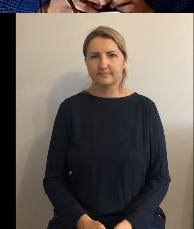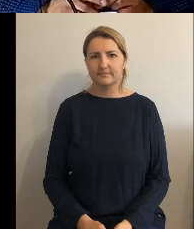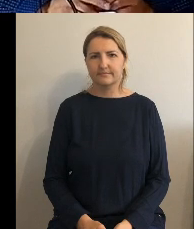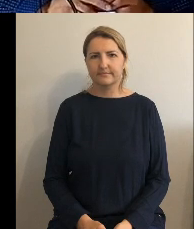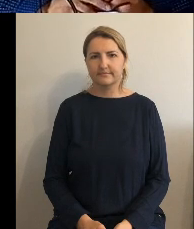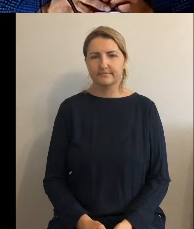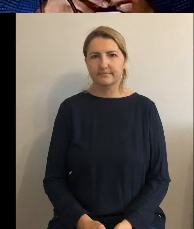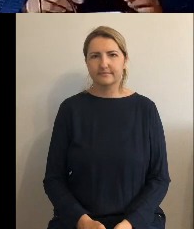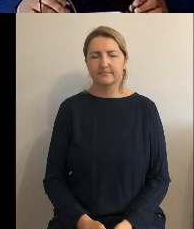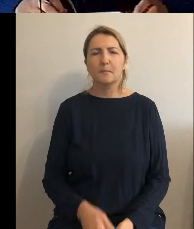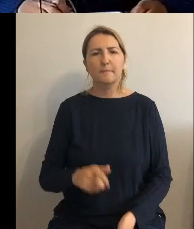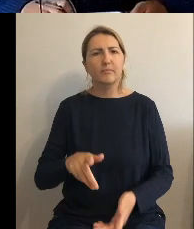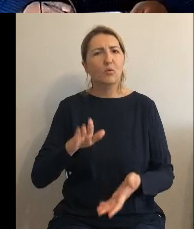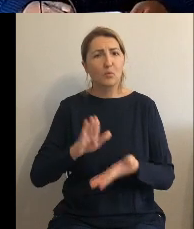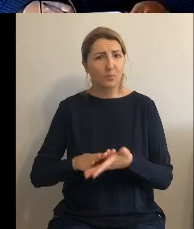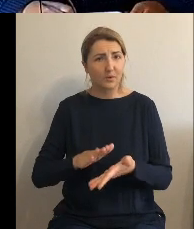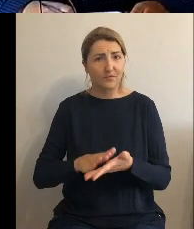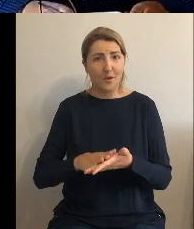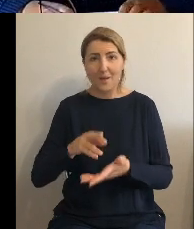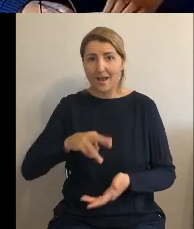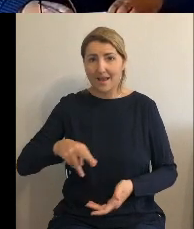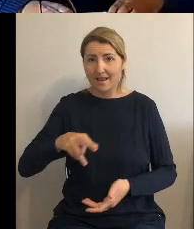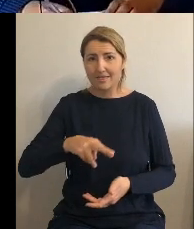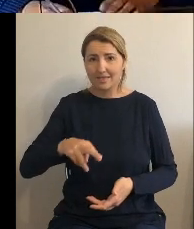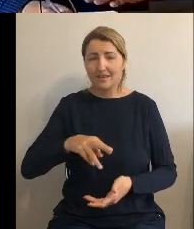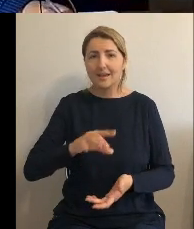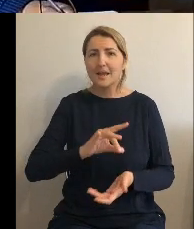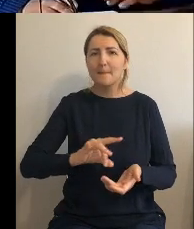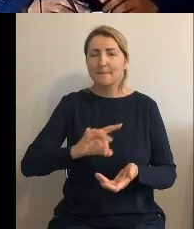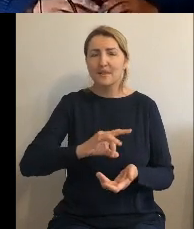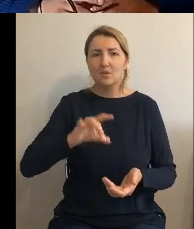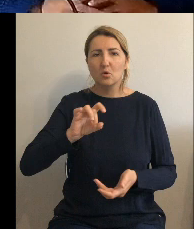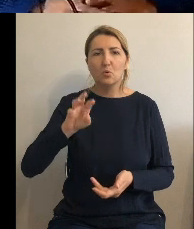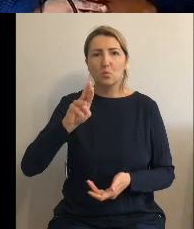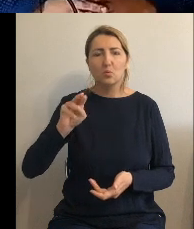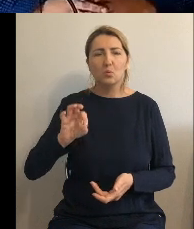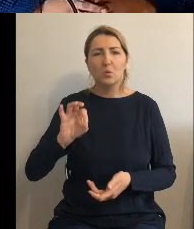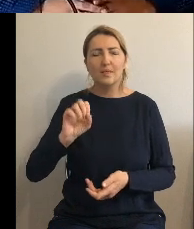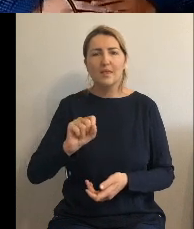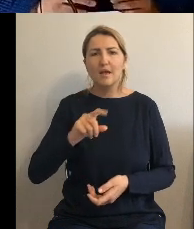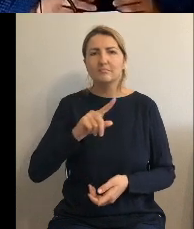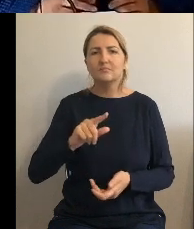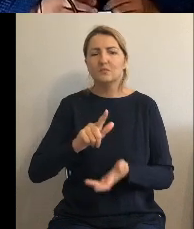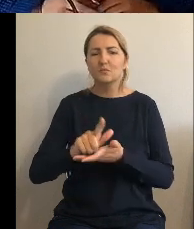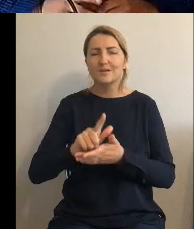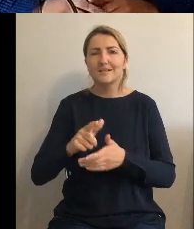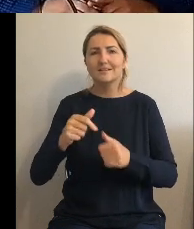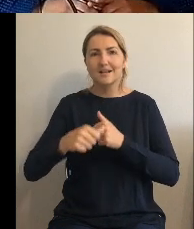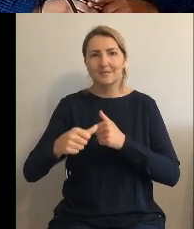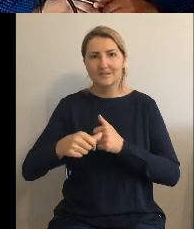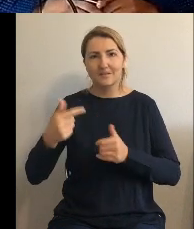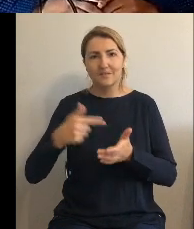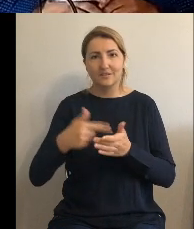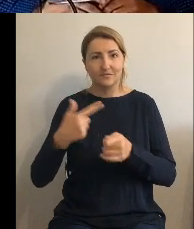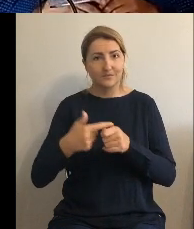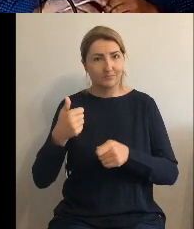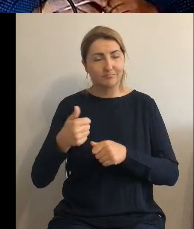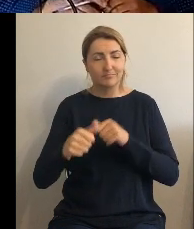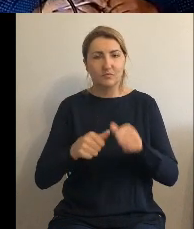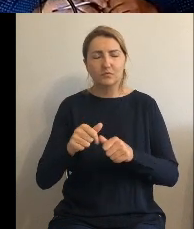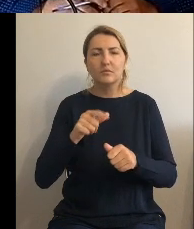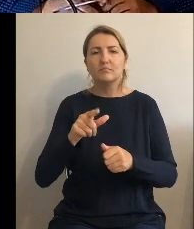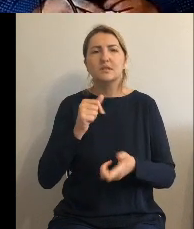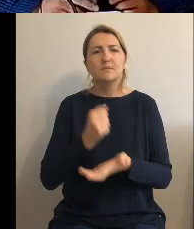Uchwała Rady Gminy Gruta z dnia 19 lipca 2021 roku, zmieniającą